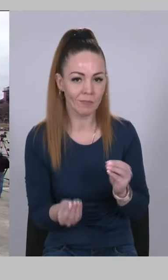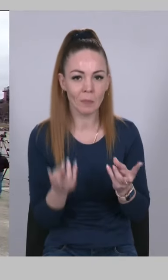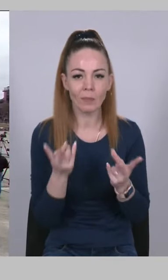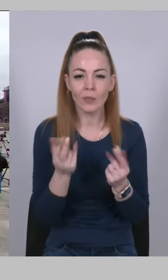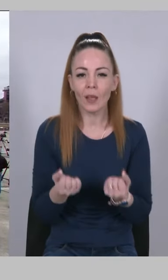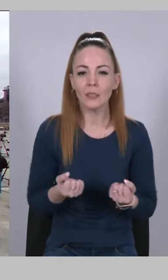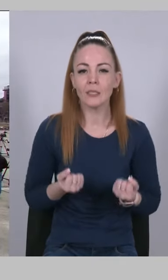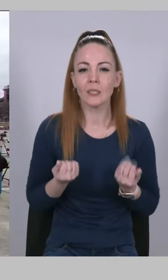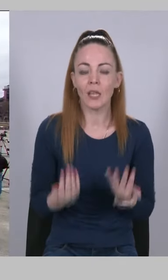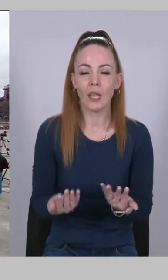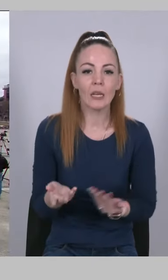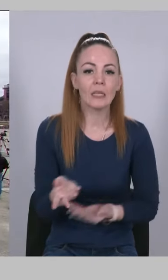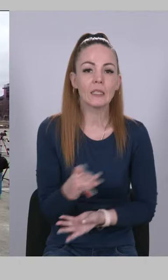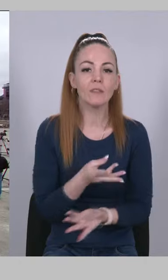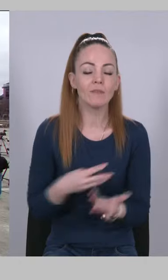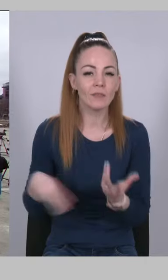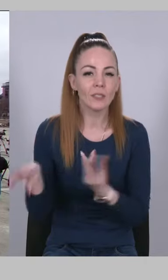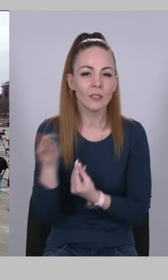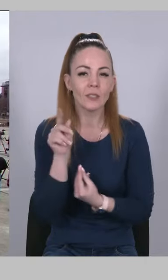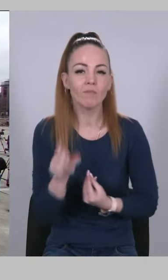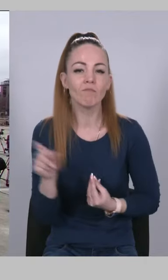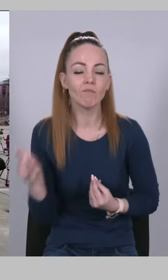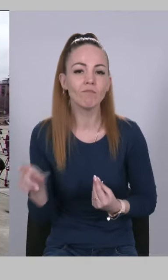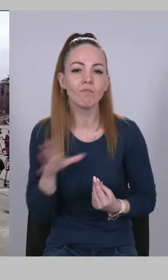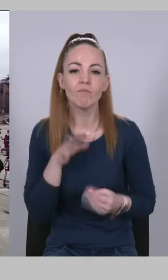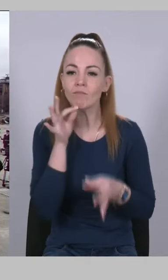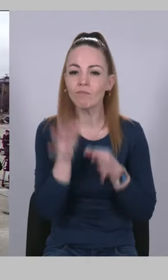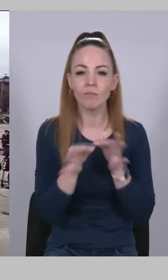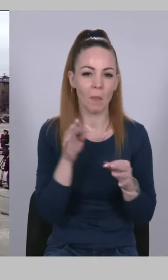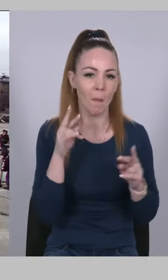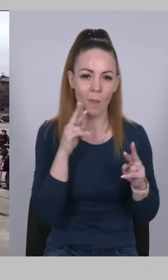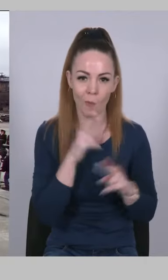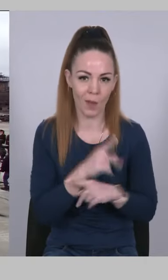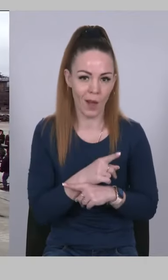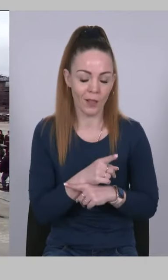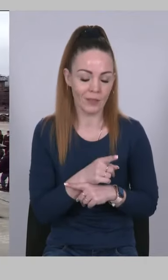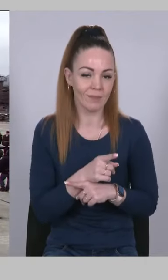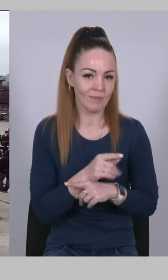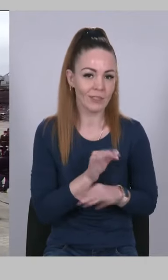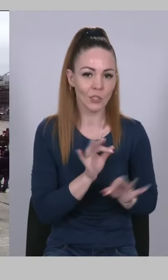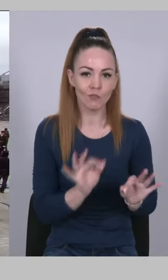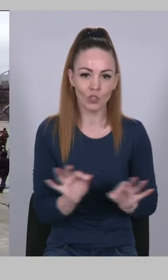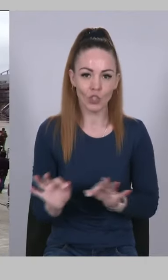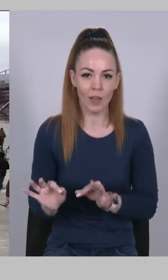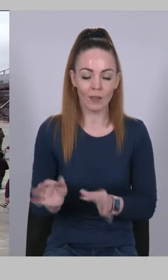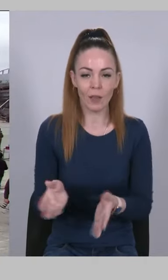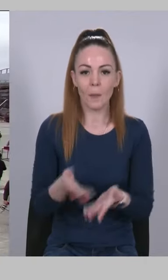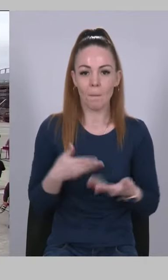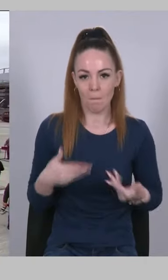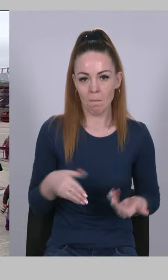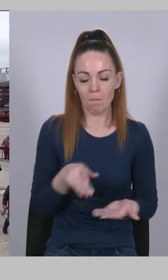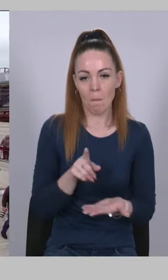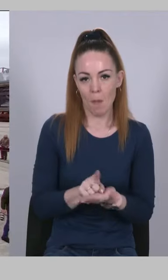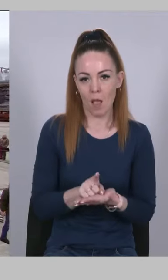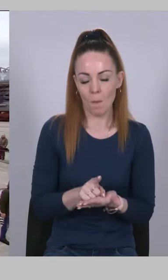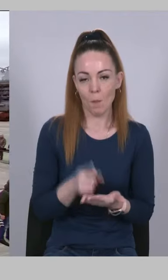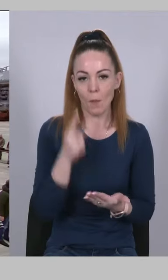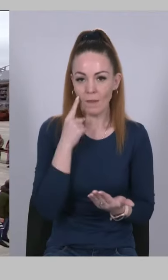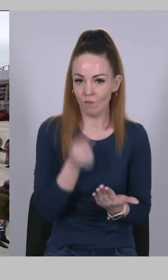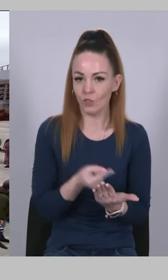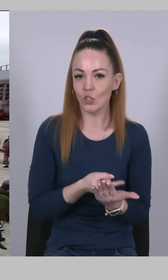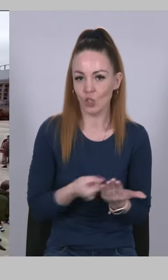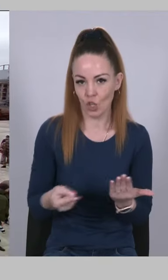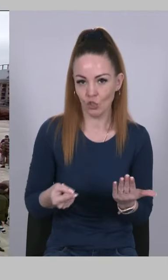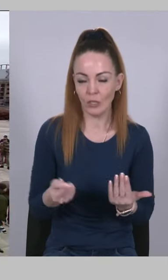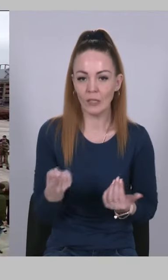Наскільки ж всі вони помилялися? Звичайно, ми маємо відзначити тих,